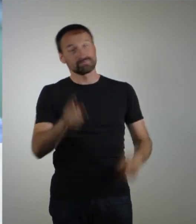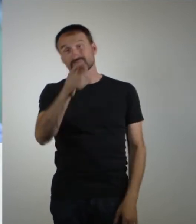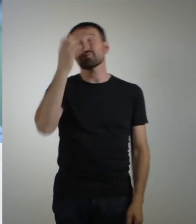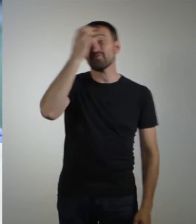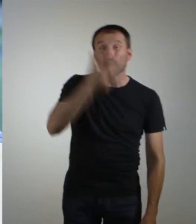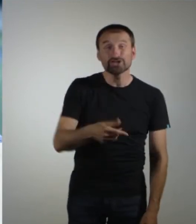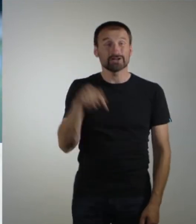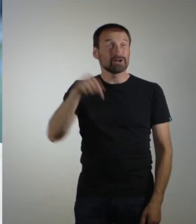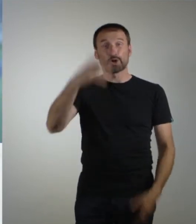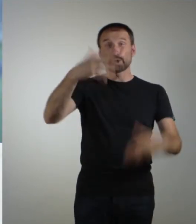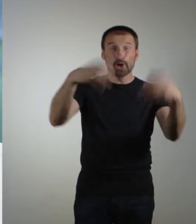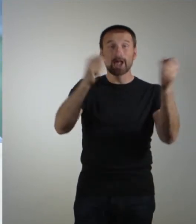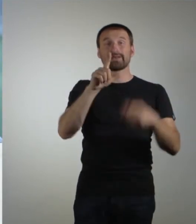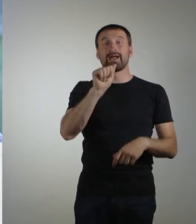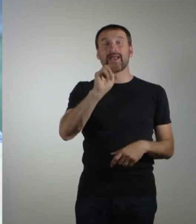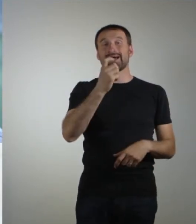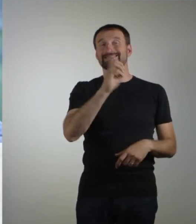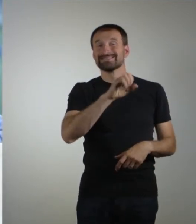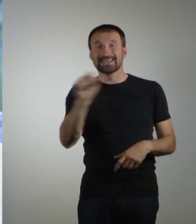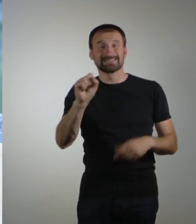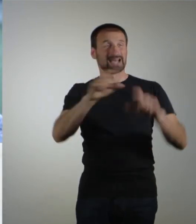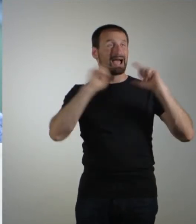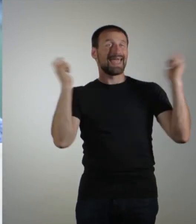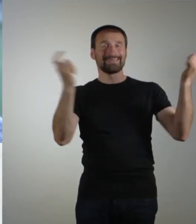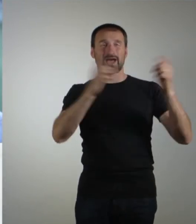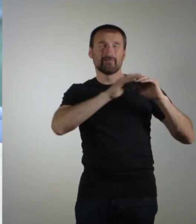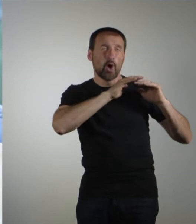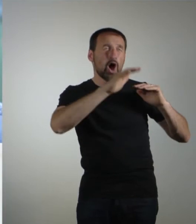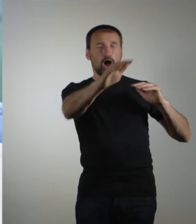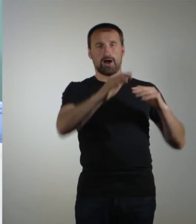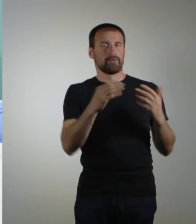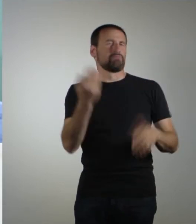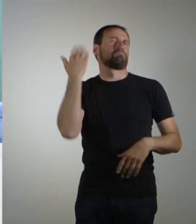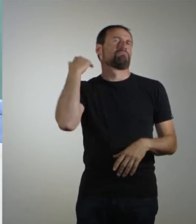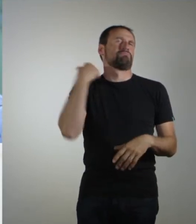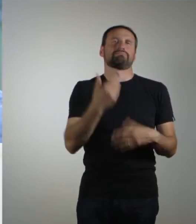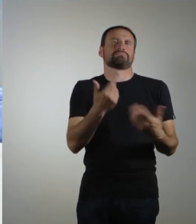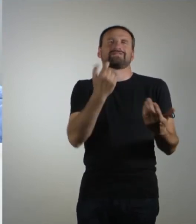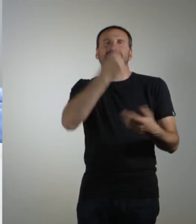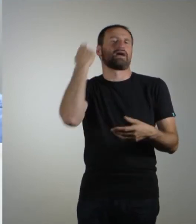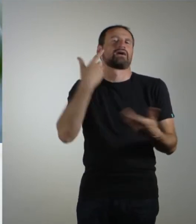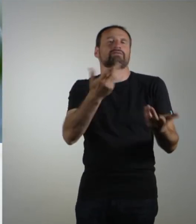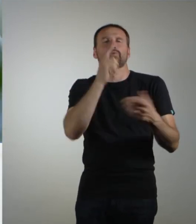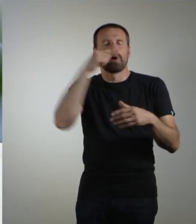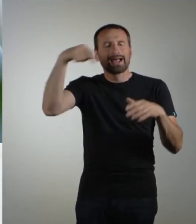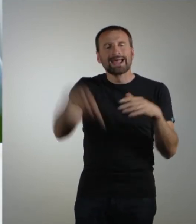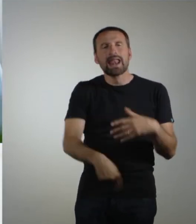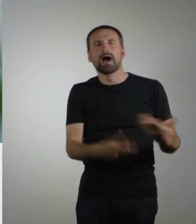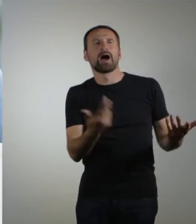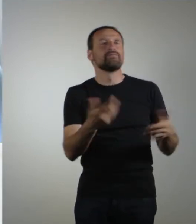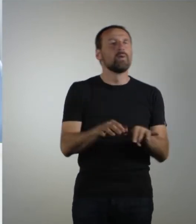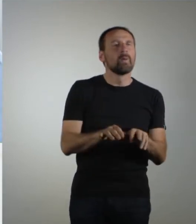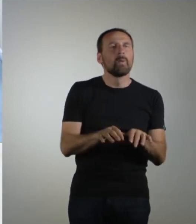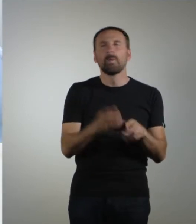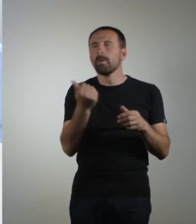damals in Köln ein kleiner Keller, wo 20 Leute reingepasst haben und wirklich 20 Leute kamen, die das dann da gefeiert haben. So hat sich das Ganze entwickelt. Das Schöne daran ist,